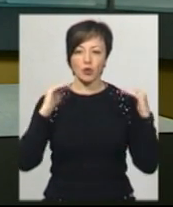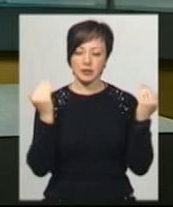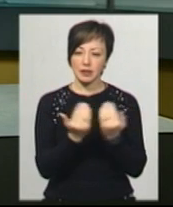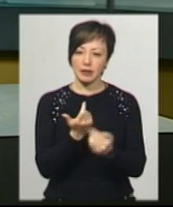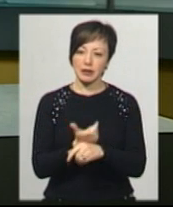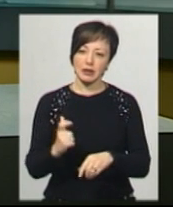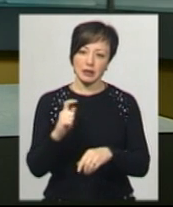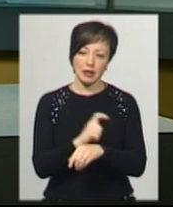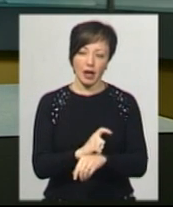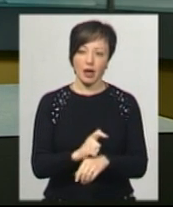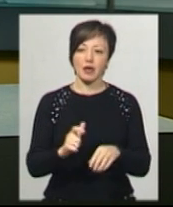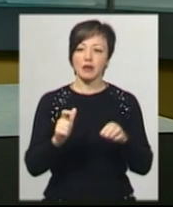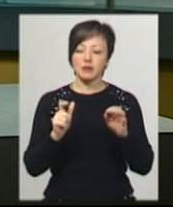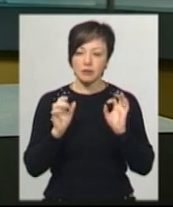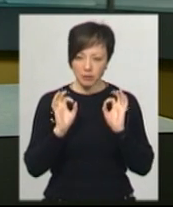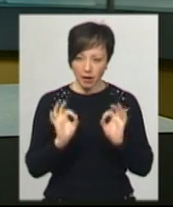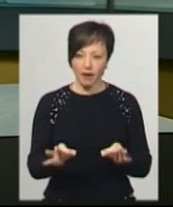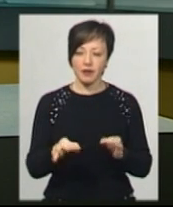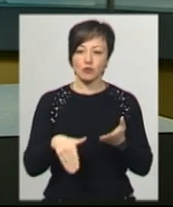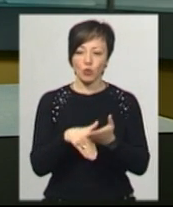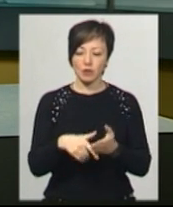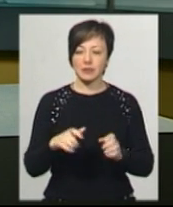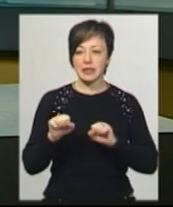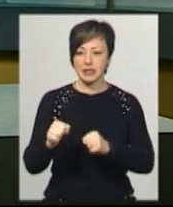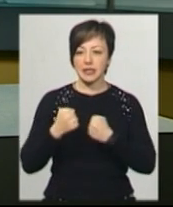найдієвший спосіб убезпечити себе від інфікування.